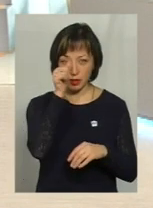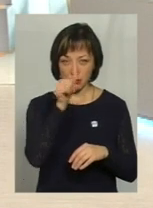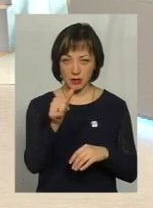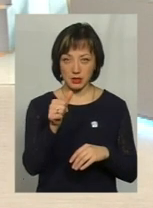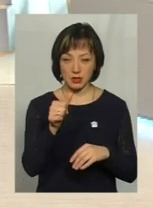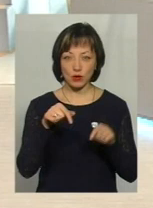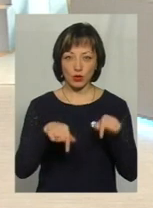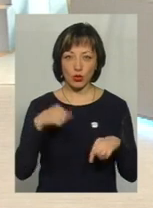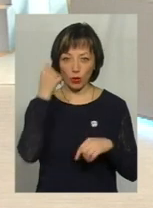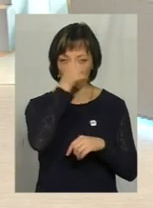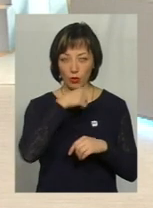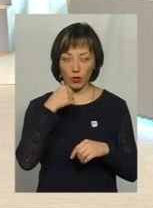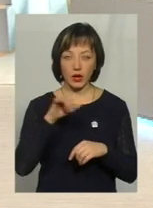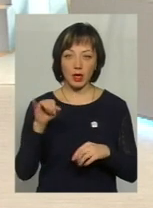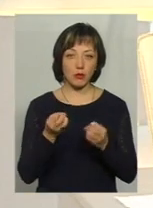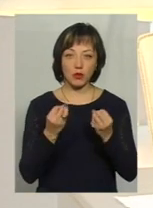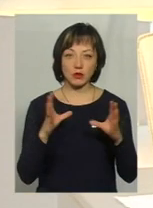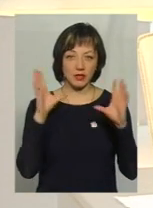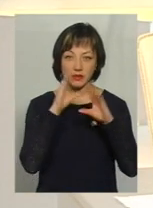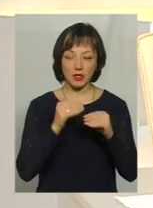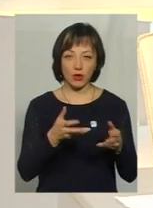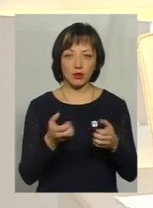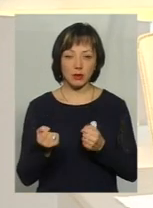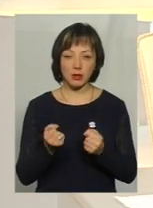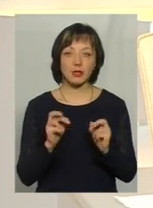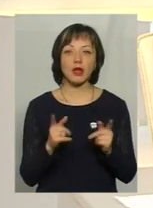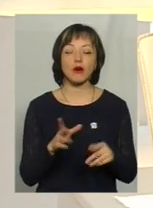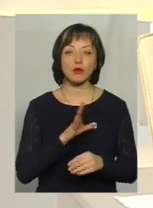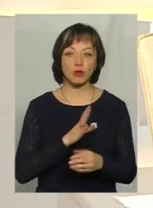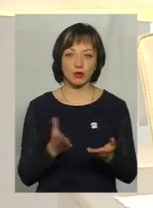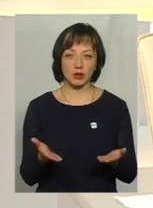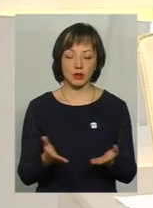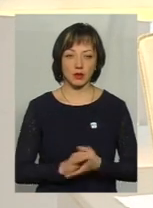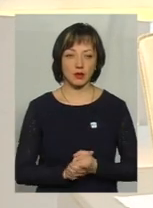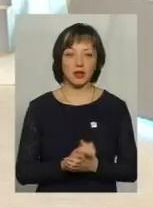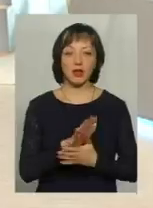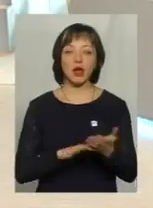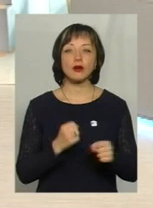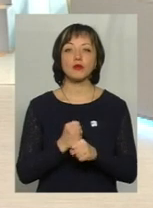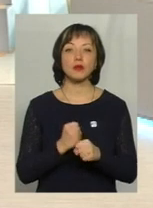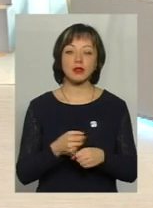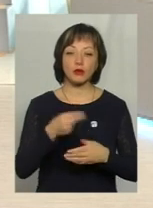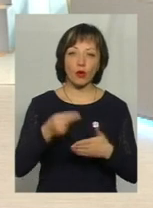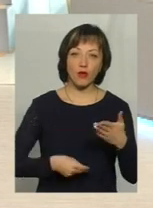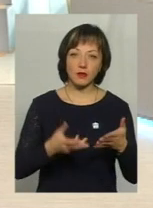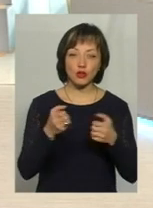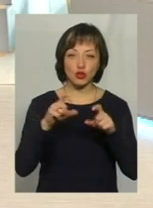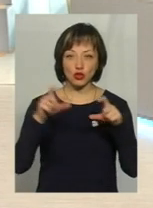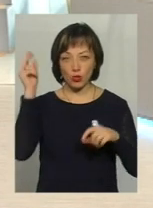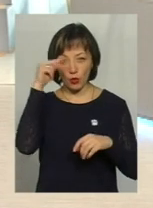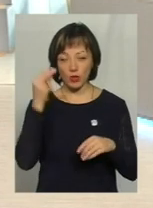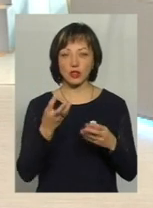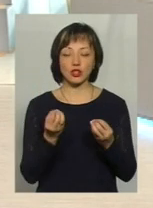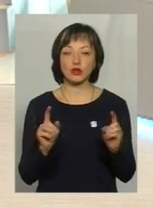цього року. І просто не співаю його отримати. Як мені поступити далі? Чи мені справку школи, що він ще